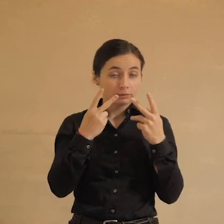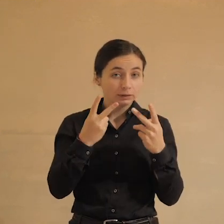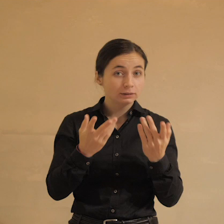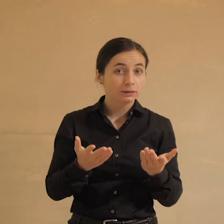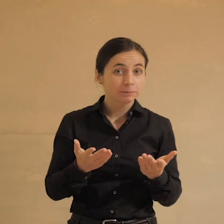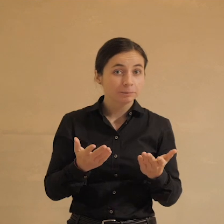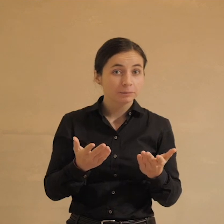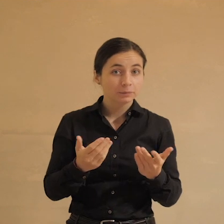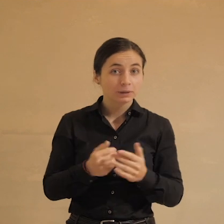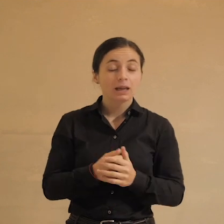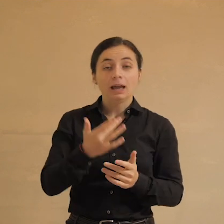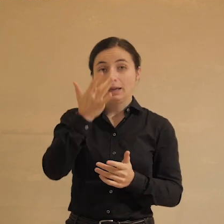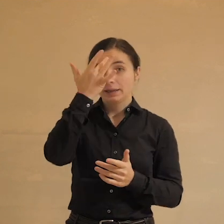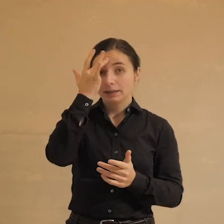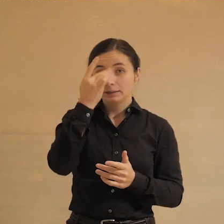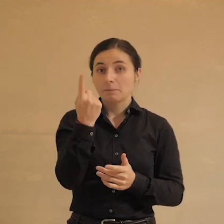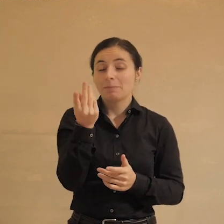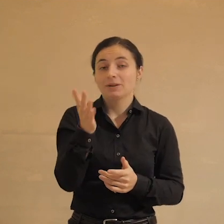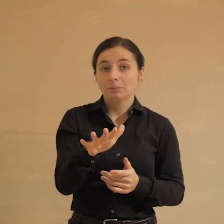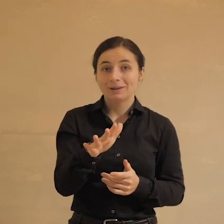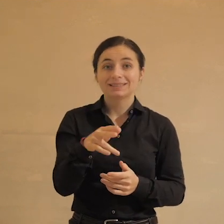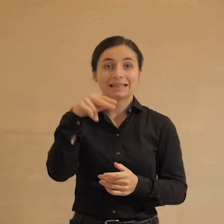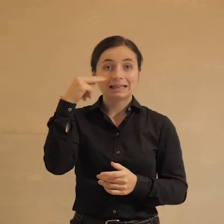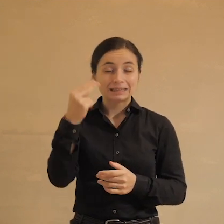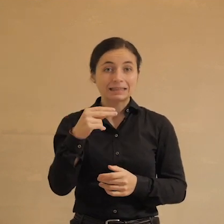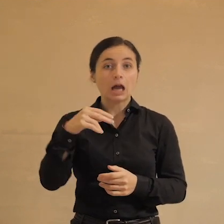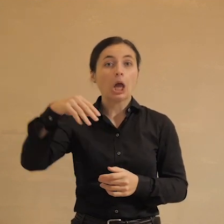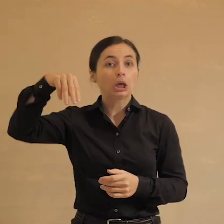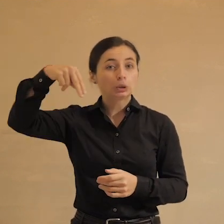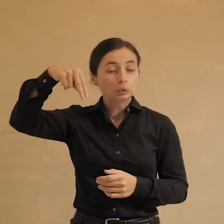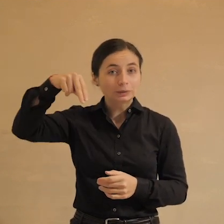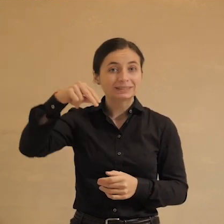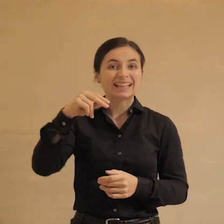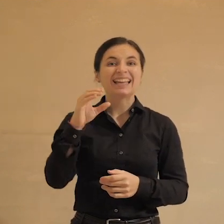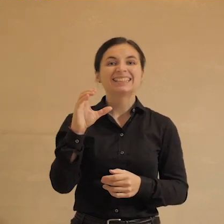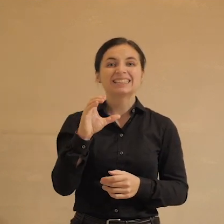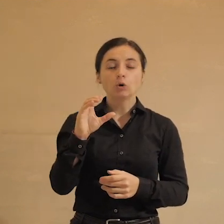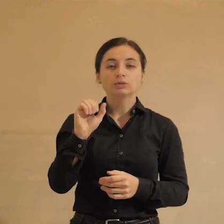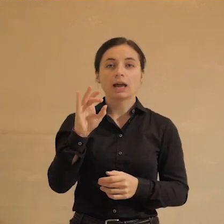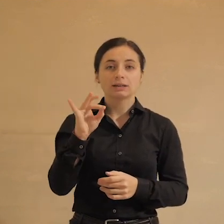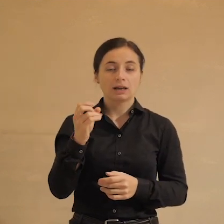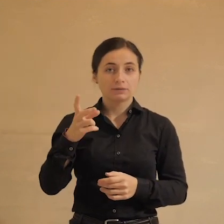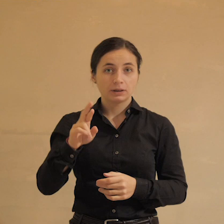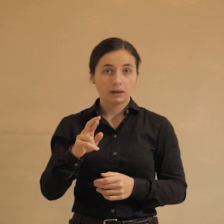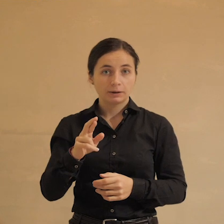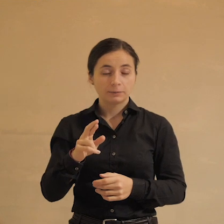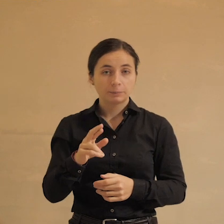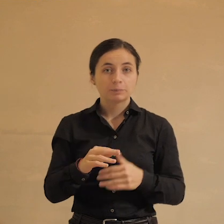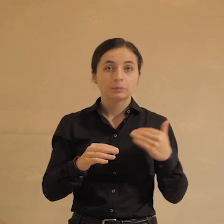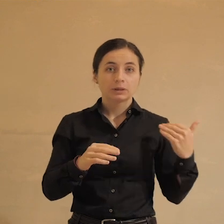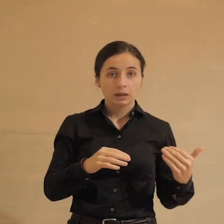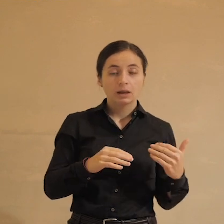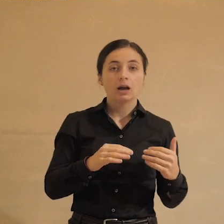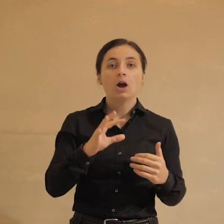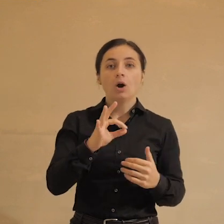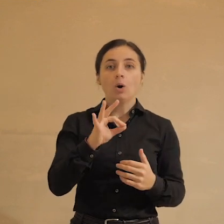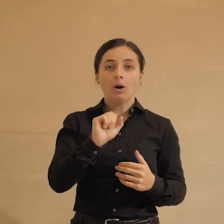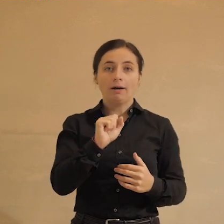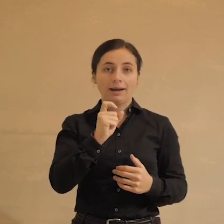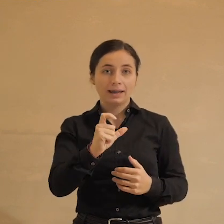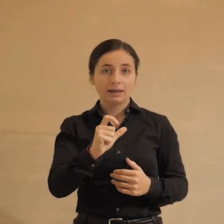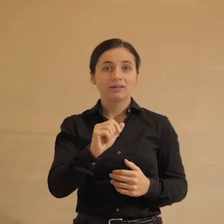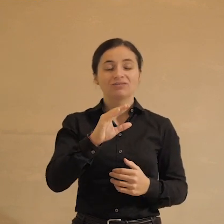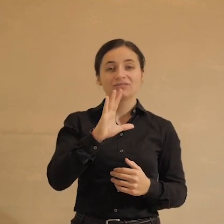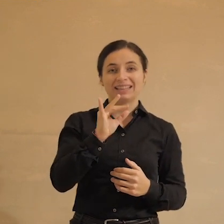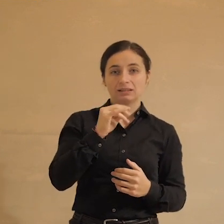Видите, да? Индия на первом месте, Китай, Турция, Саудовская Аравия. Вслед за нами идут Объединенные Арабские Эмираты и